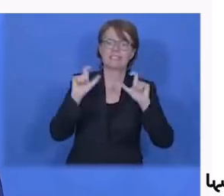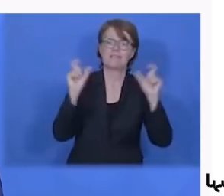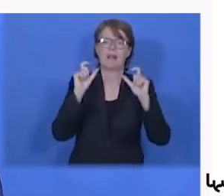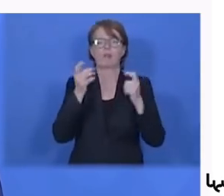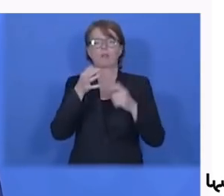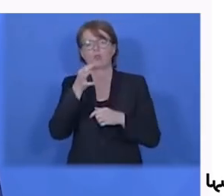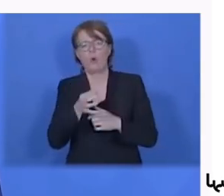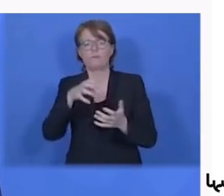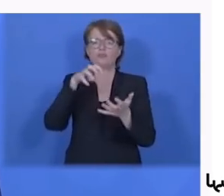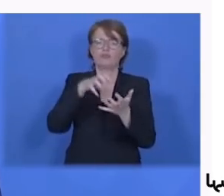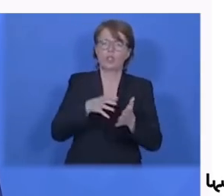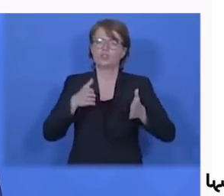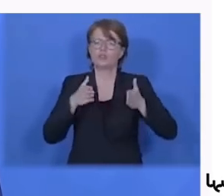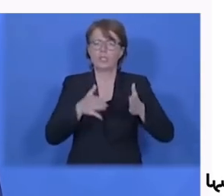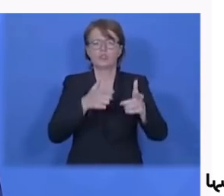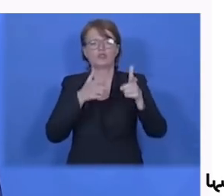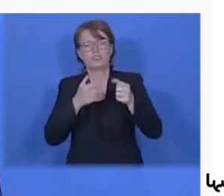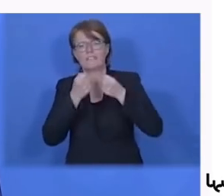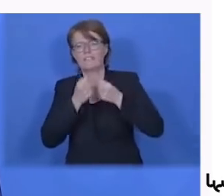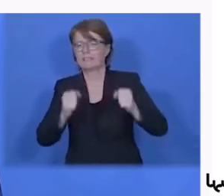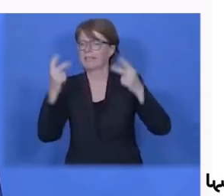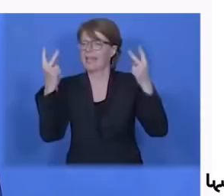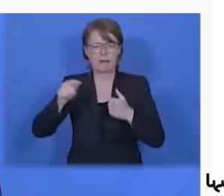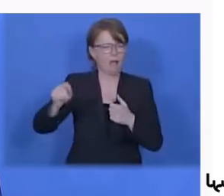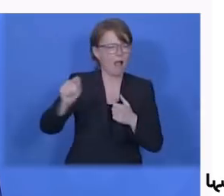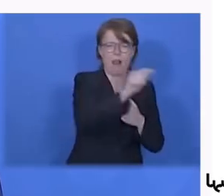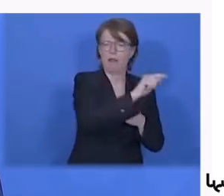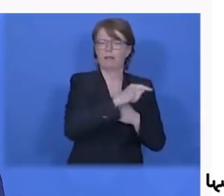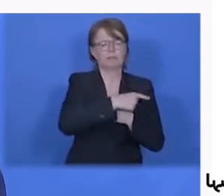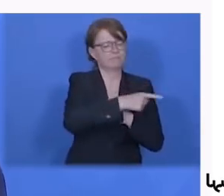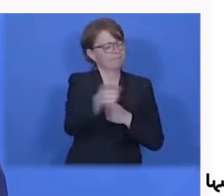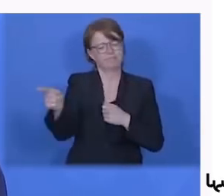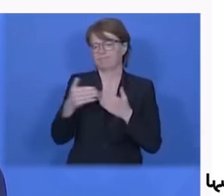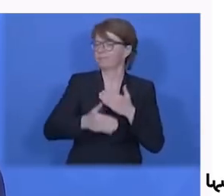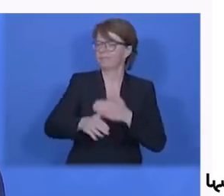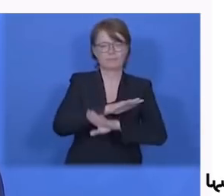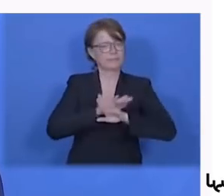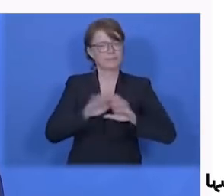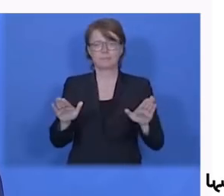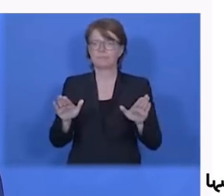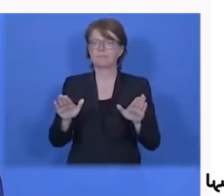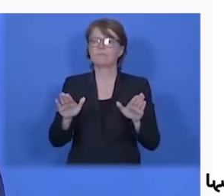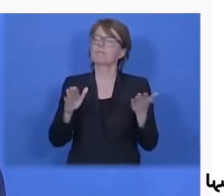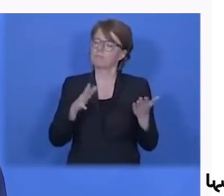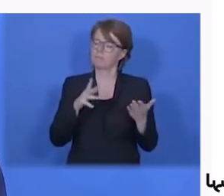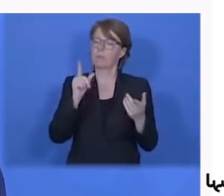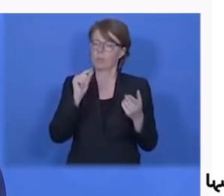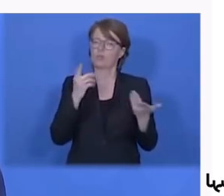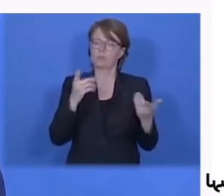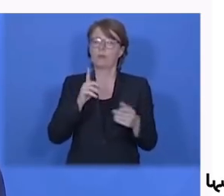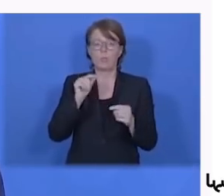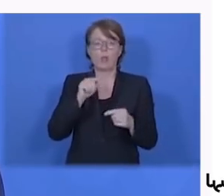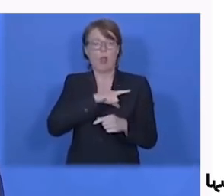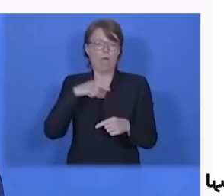با توجه به این که مشاقل دیگه هم مسلمان توی آلمان وجود داره و ما میخوام به اونها هم یک پرسپکتیو یا یک دیدگاهی